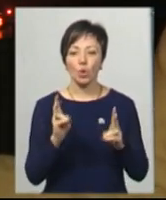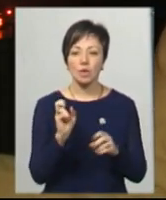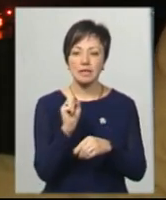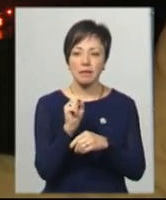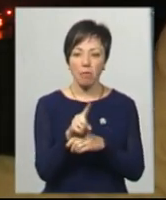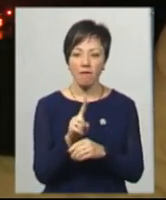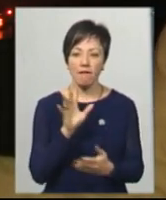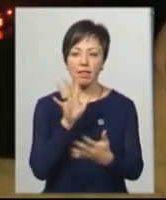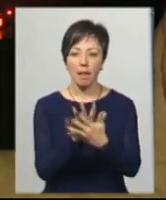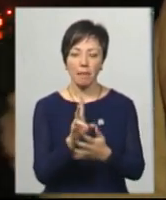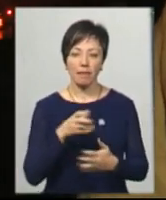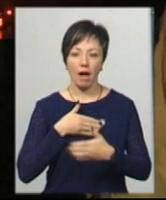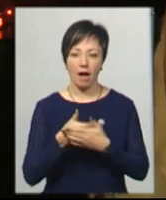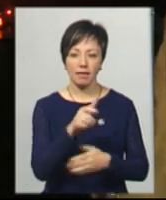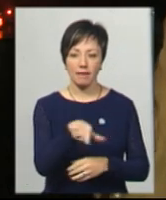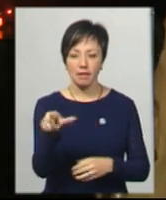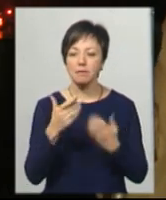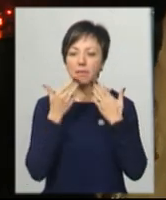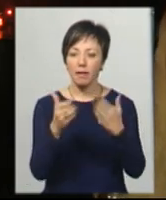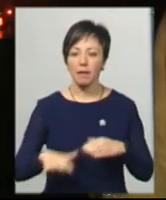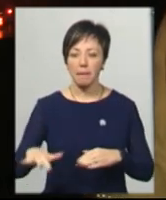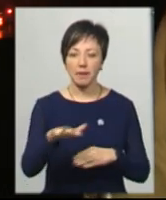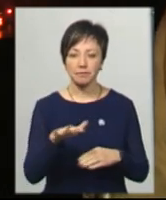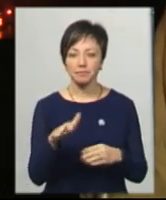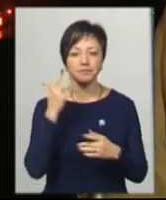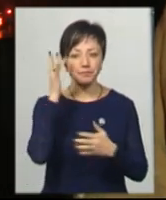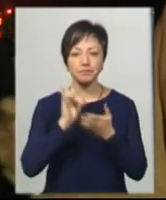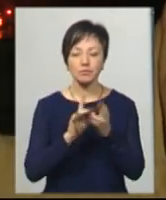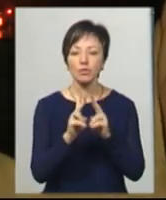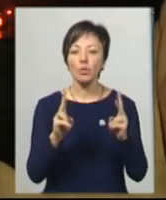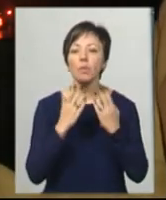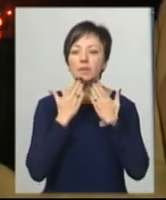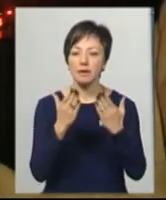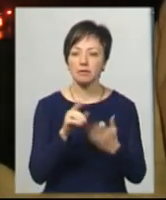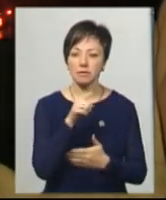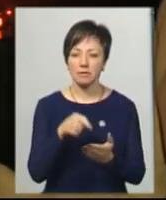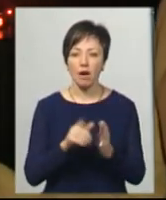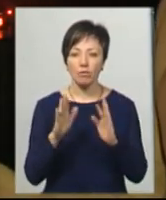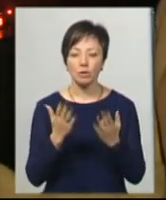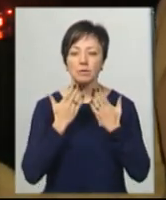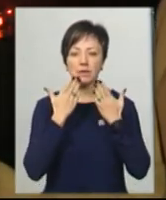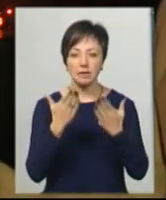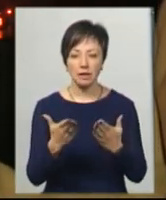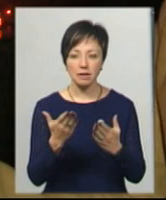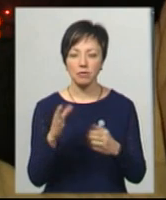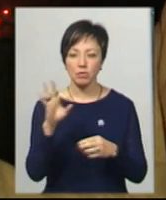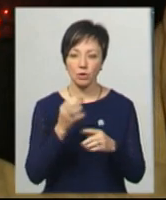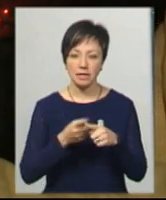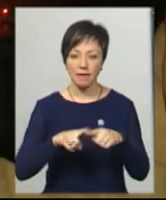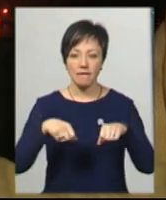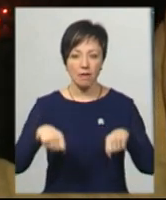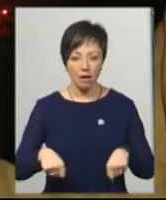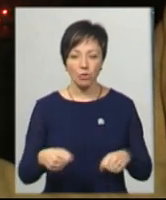запитати це на Майдані. З якою метою ви зібралися і кого ви питатимете? Ми будемо запитувати владу.